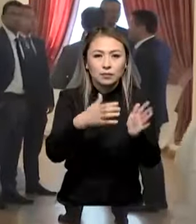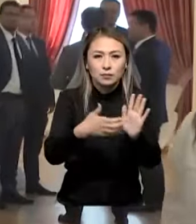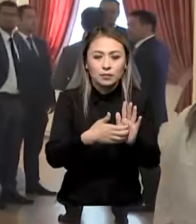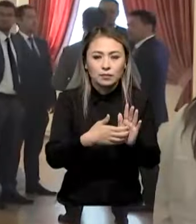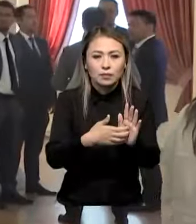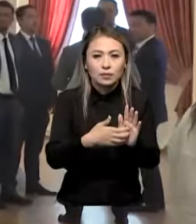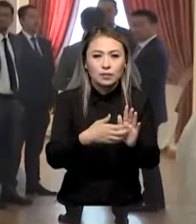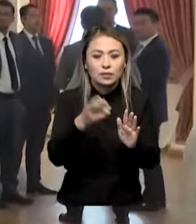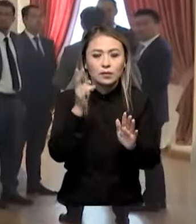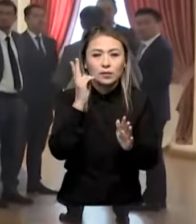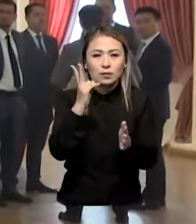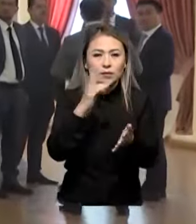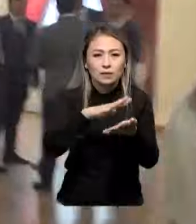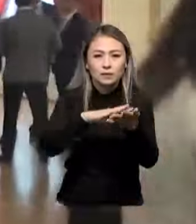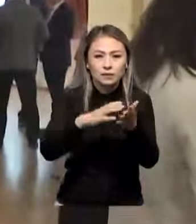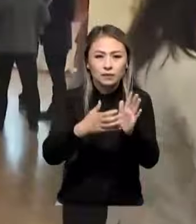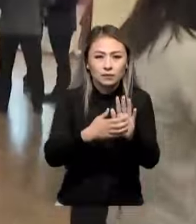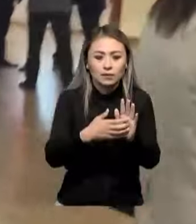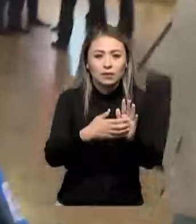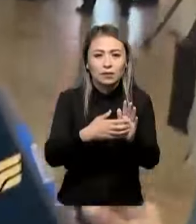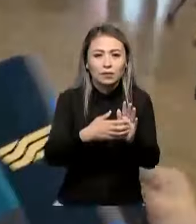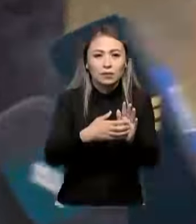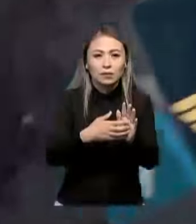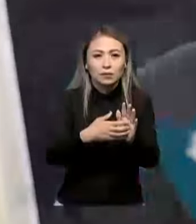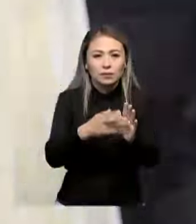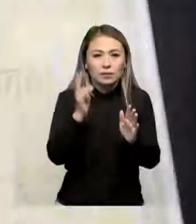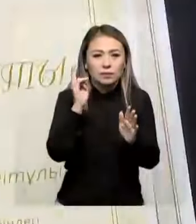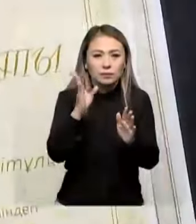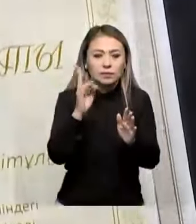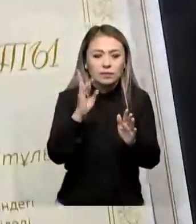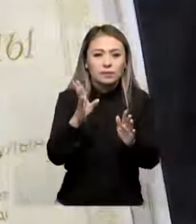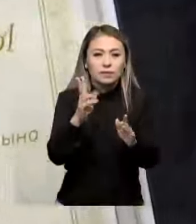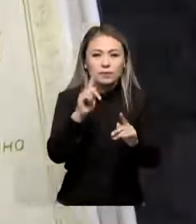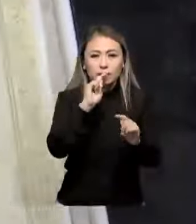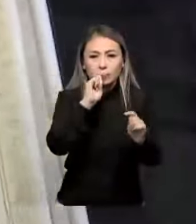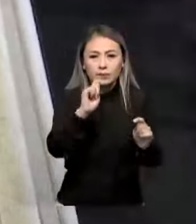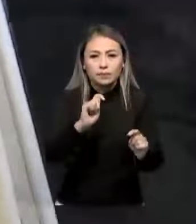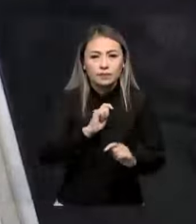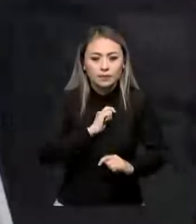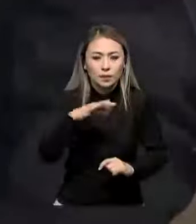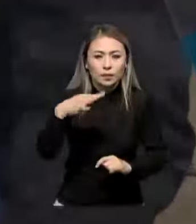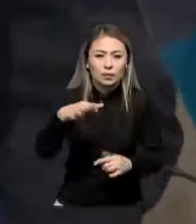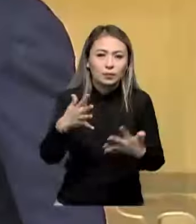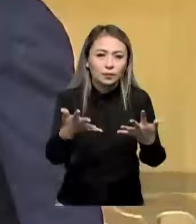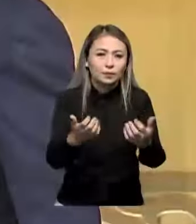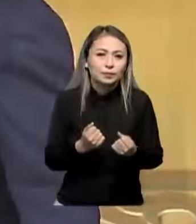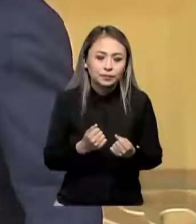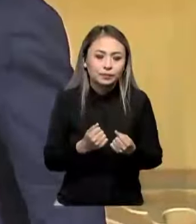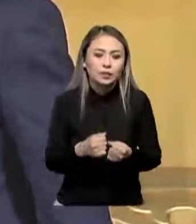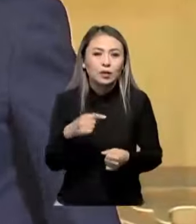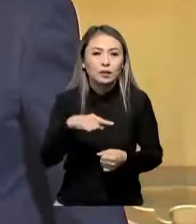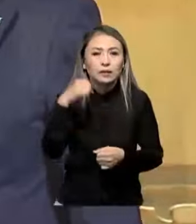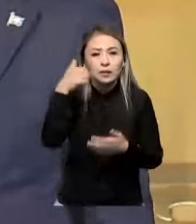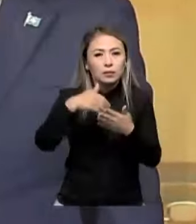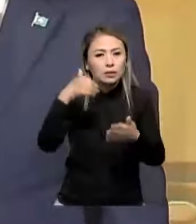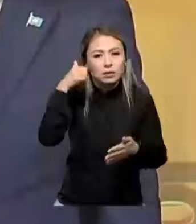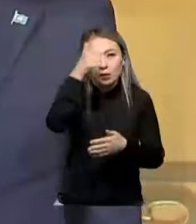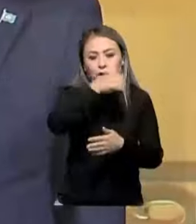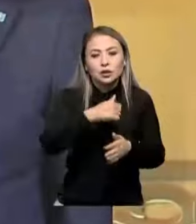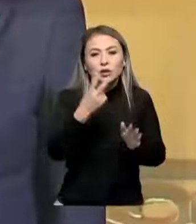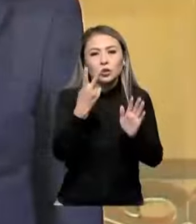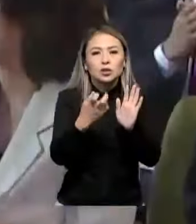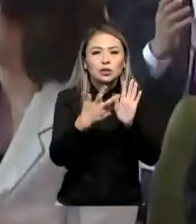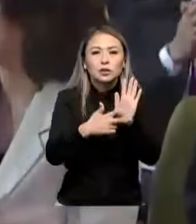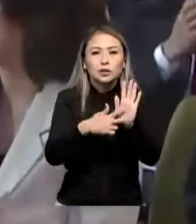екі бөлмелі түшін ашыпта көрсетіңіздерге, екі бөлмелі пәтердің қылтын алып отыр маң. Бұлтыр 284 жас қалым